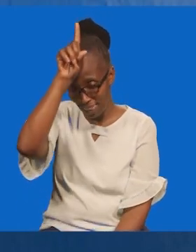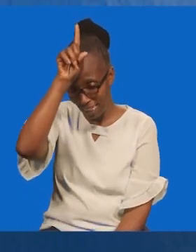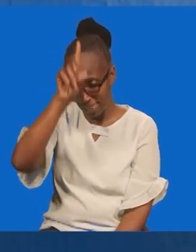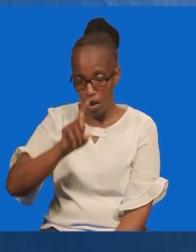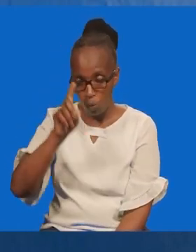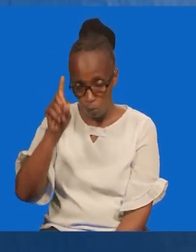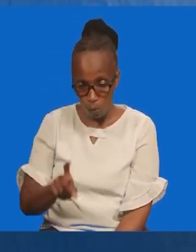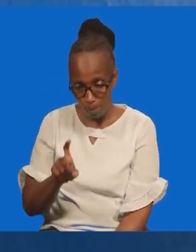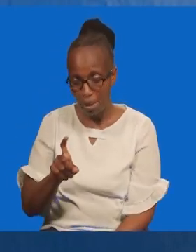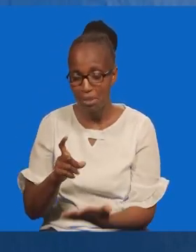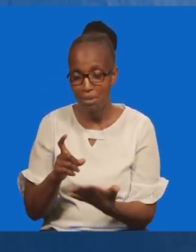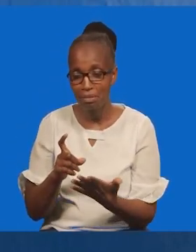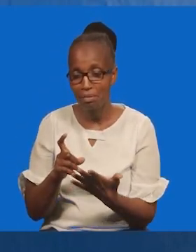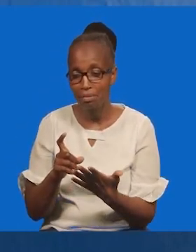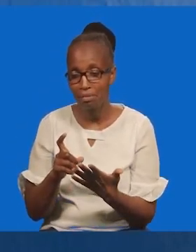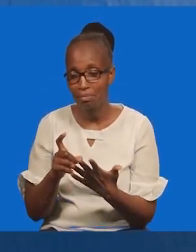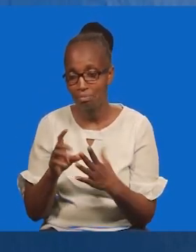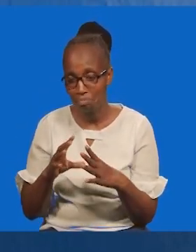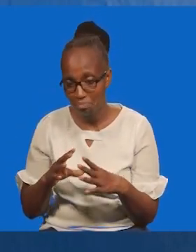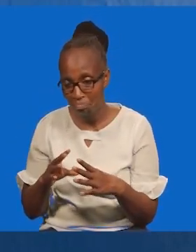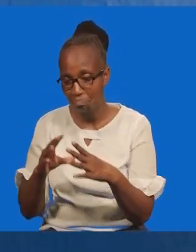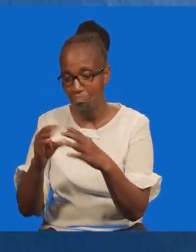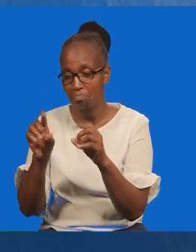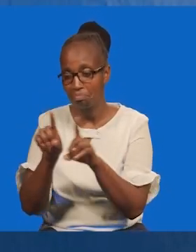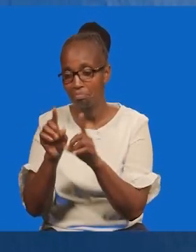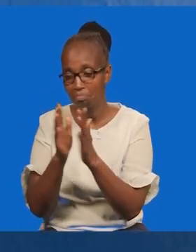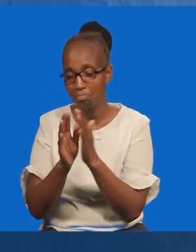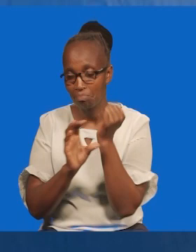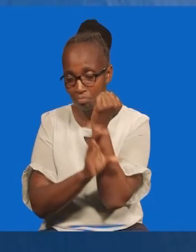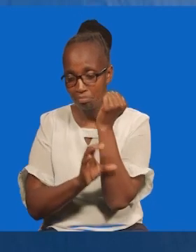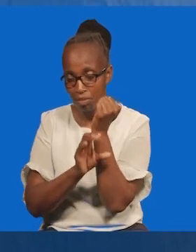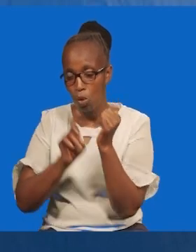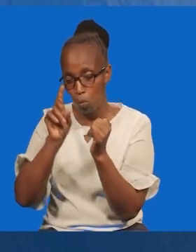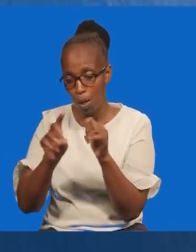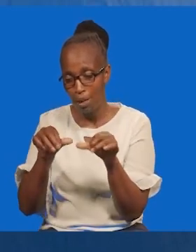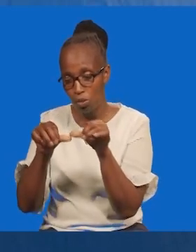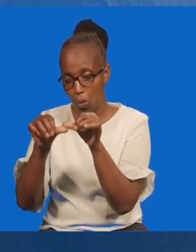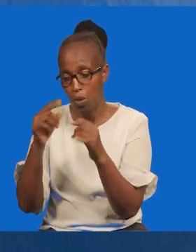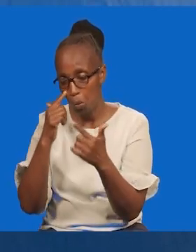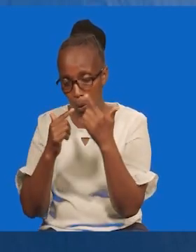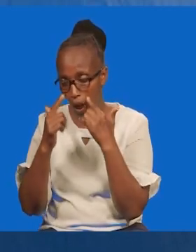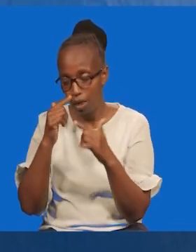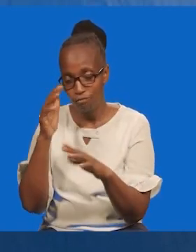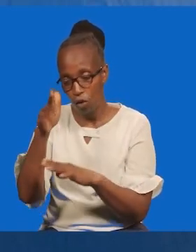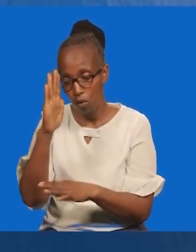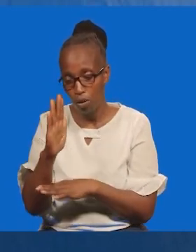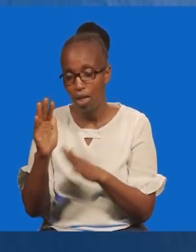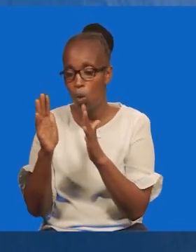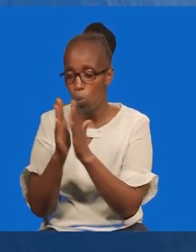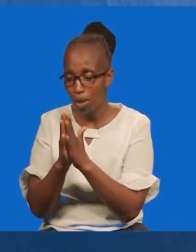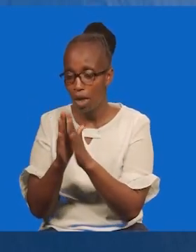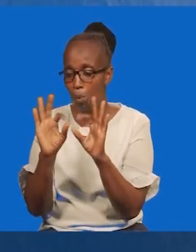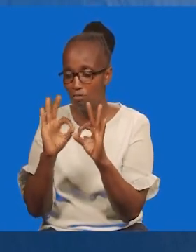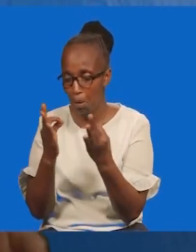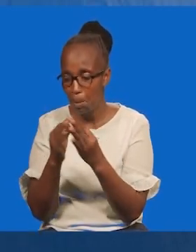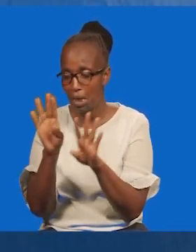kijijichetu. Yani tuende mpaka ata. Na katika inji yetu. Tuendele na kumulilie. Kutoka kwa familia